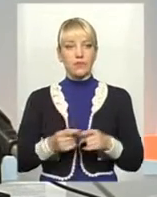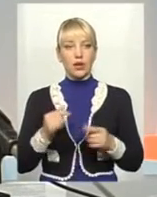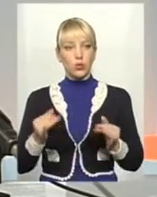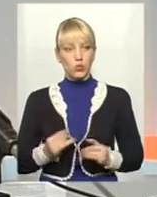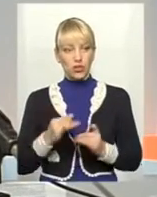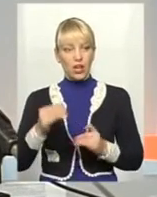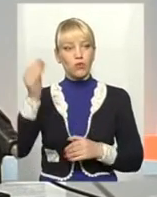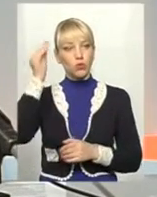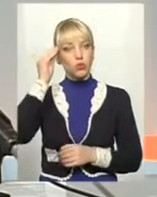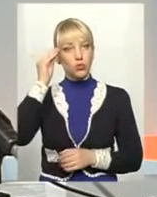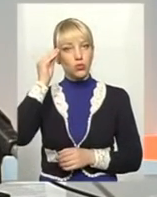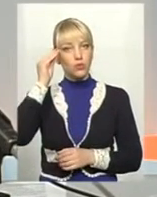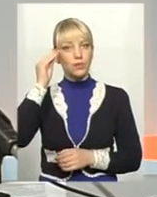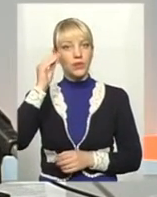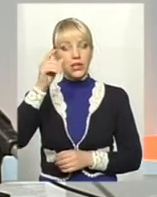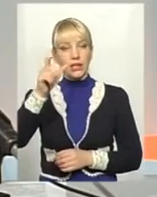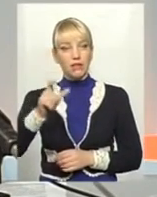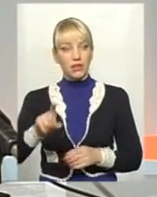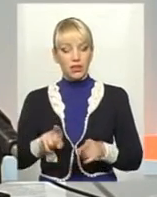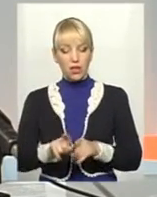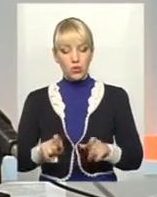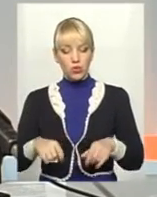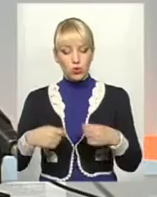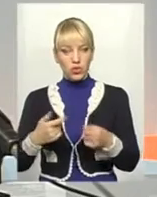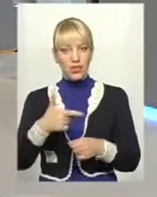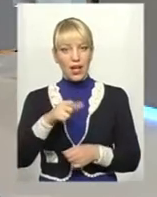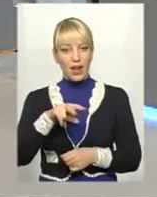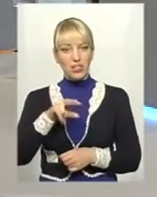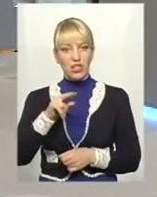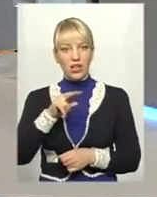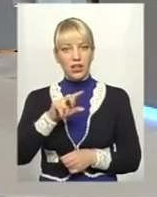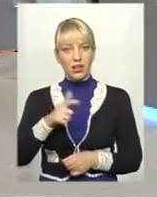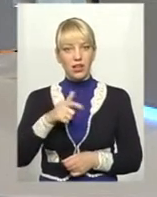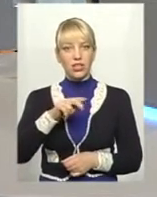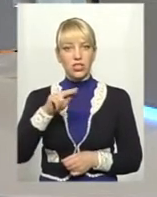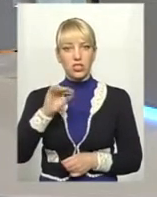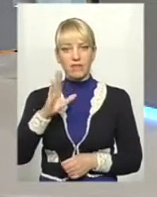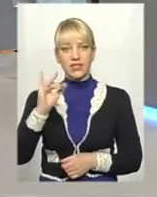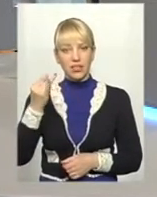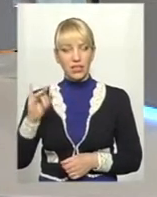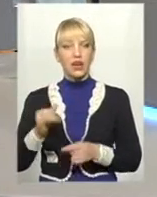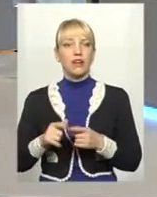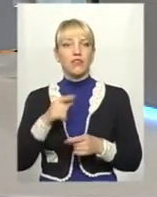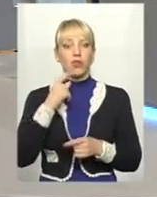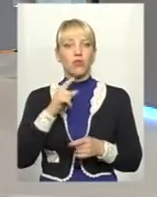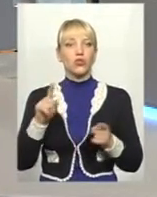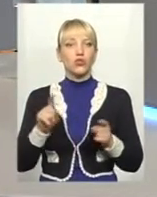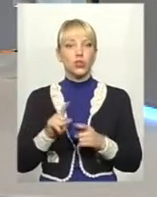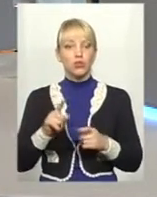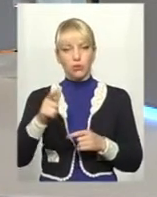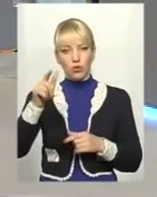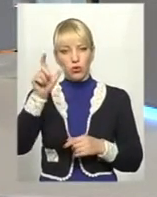цікаву думку він також доніс Гальчевський, якщо про нього говорити. Такі різні брошури є. Він був досить